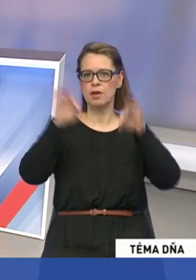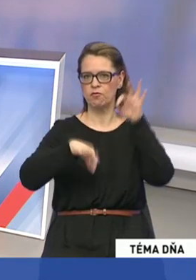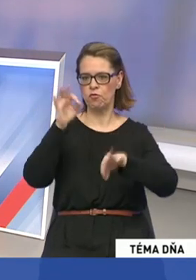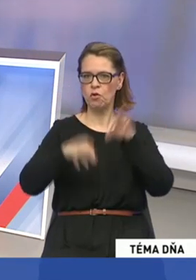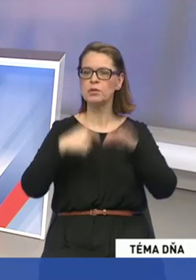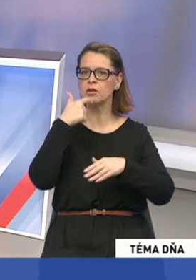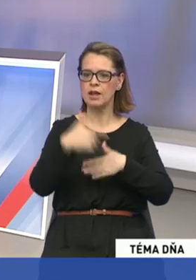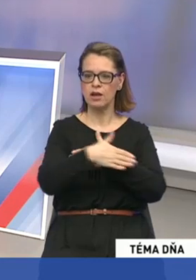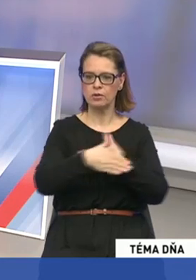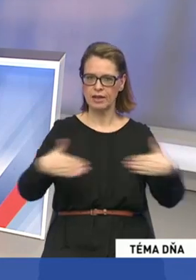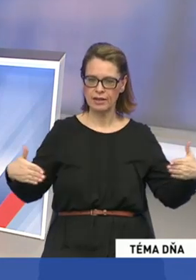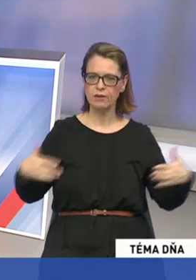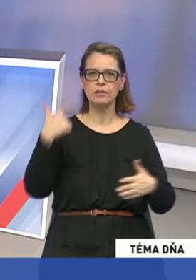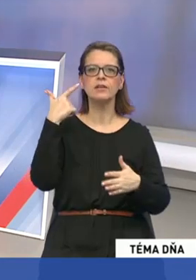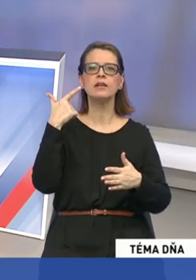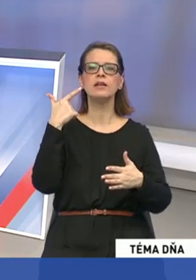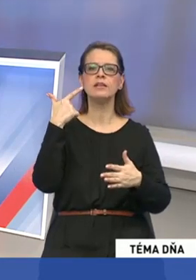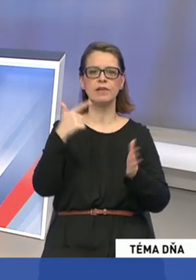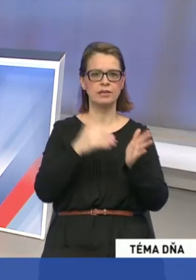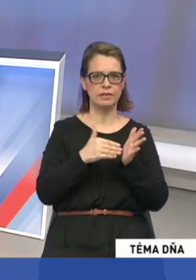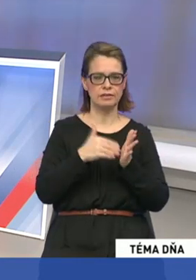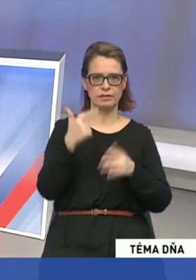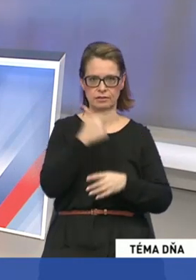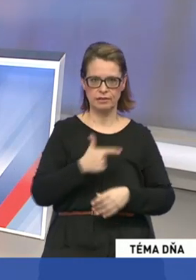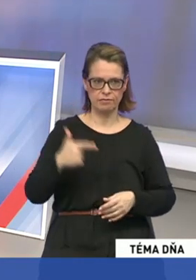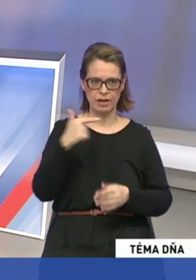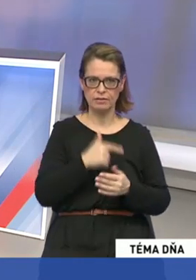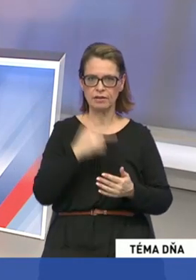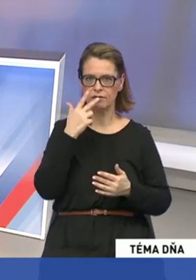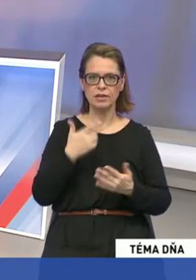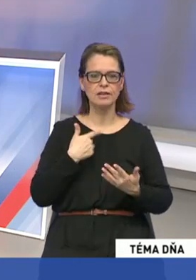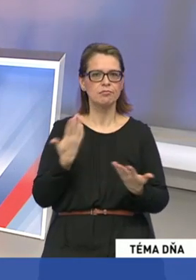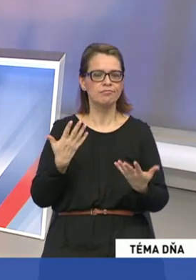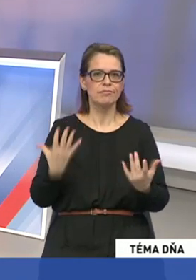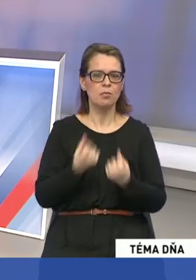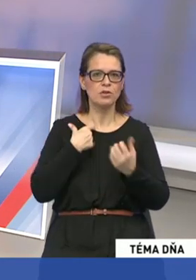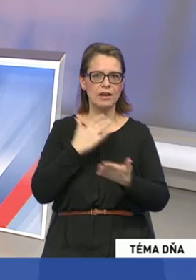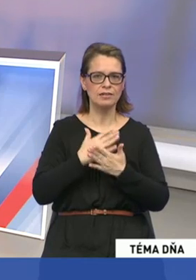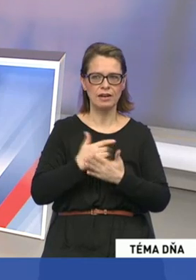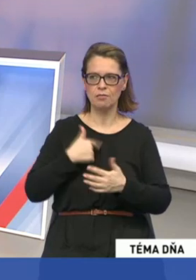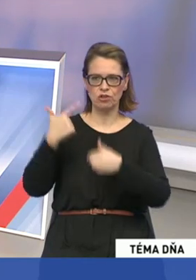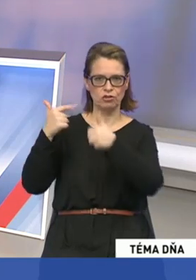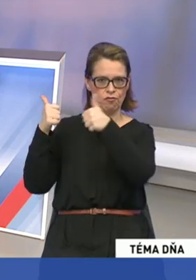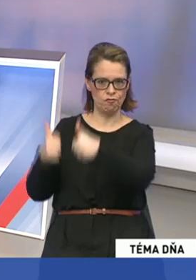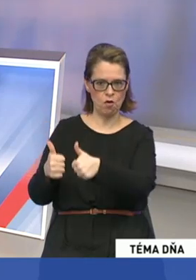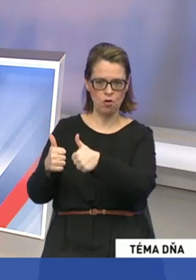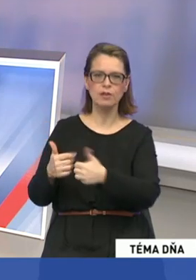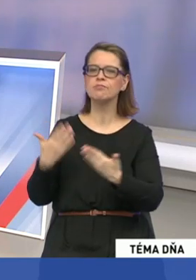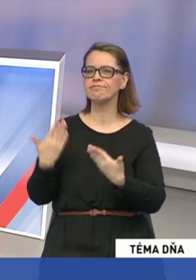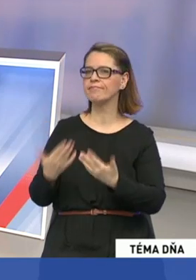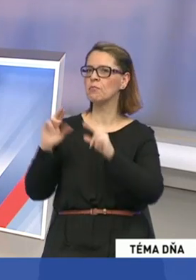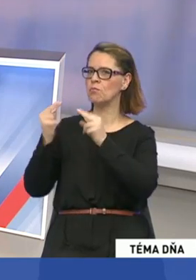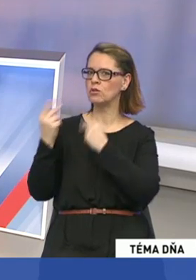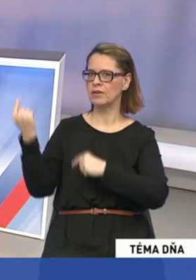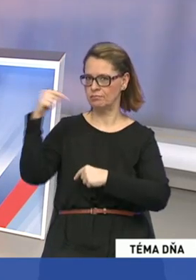Národnej rady 2020. ako vidíte, nevždy sa nám podarí zabezpečiť oboch duolantov. Ja som veľmi rád, že naše pozvanie